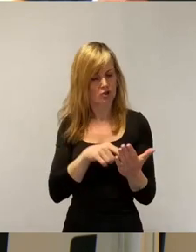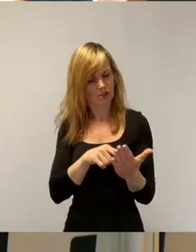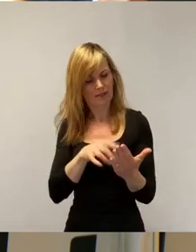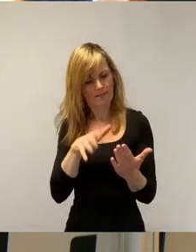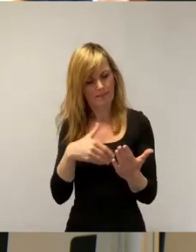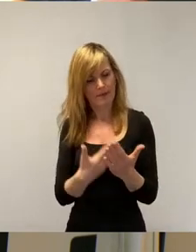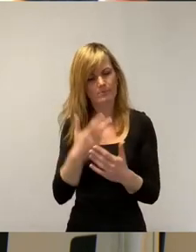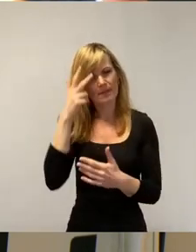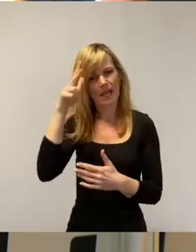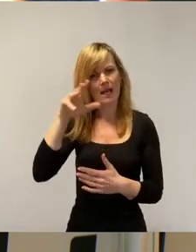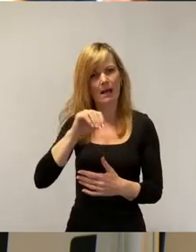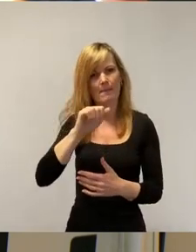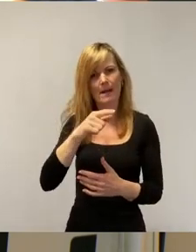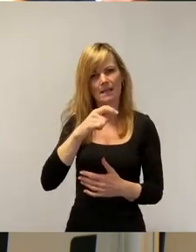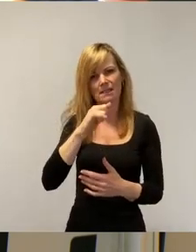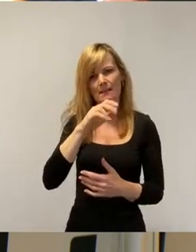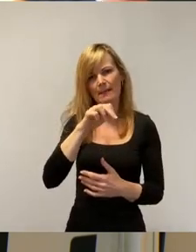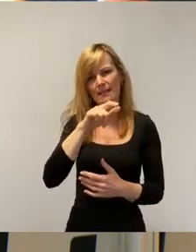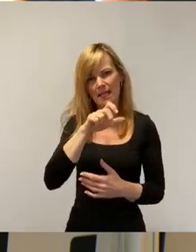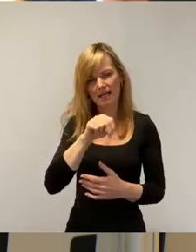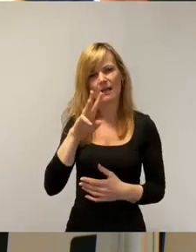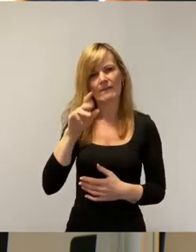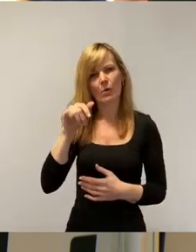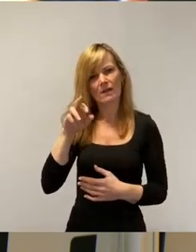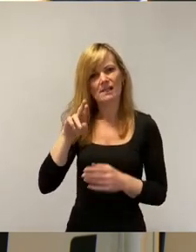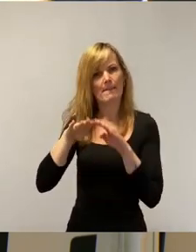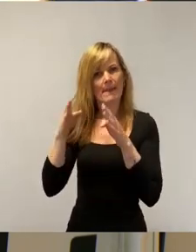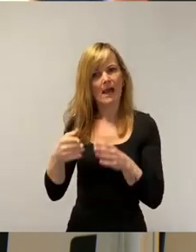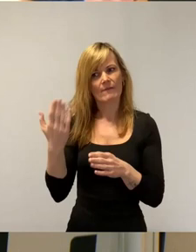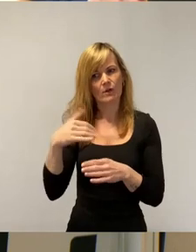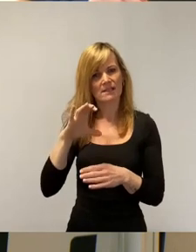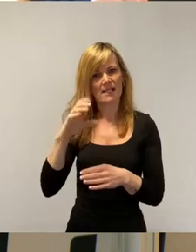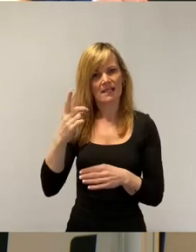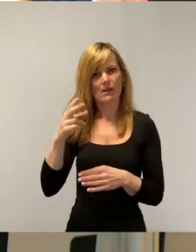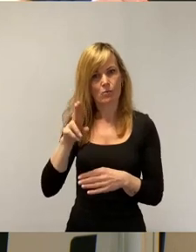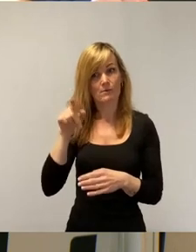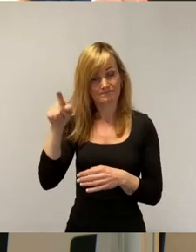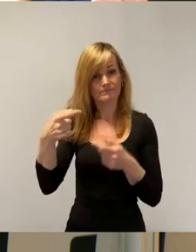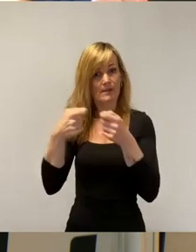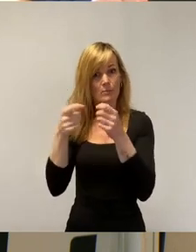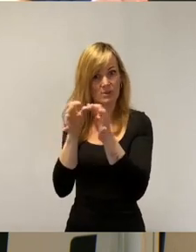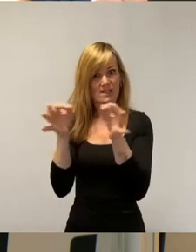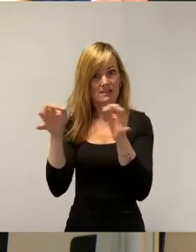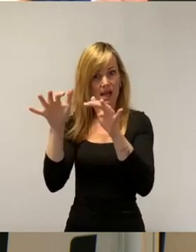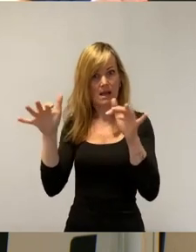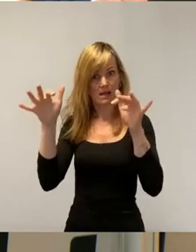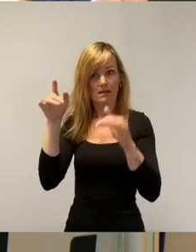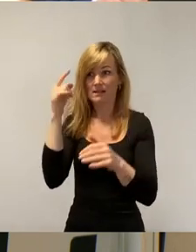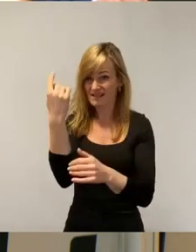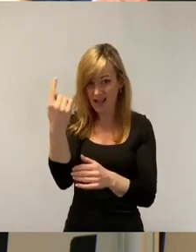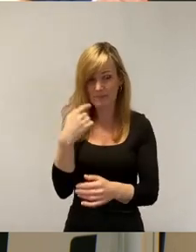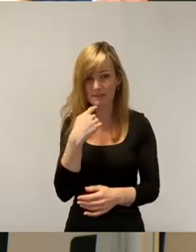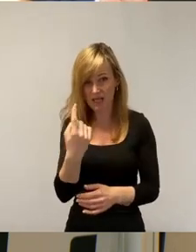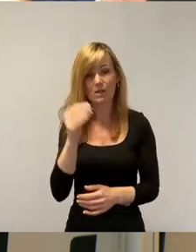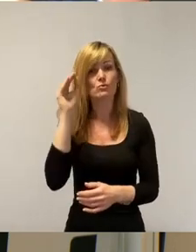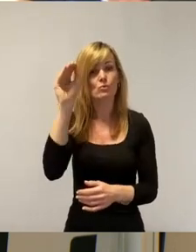Maximilian Mörseberg von der CDU im Bundestag, hat gesagt, dass in Zukunft die Bezahlkarte